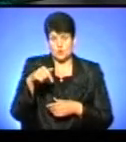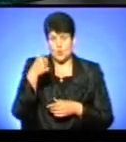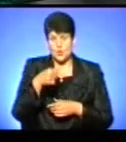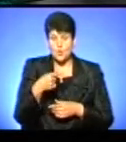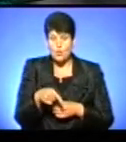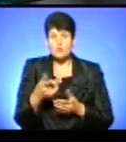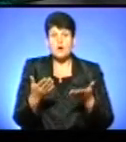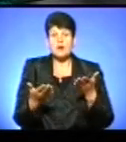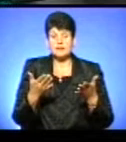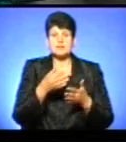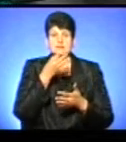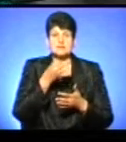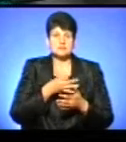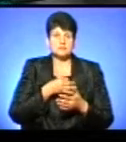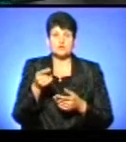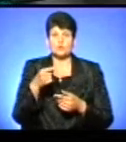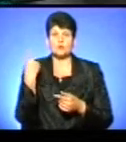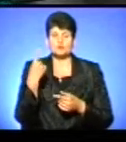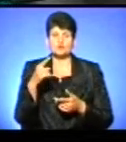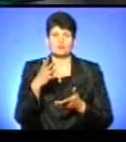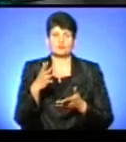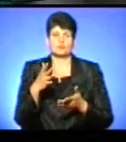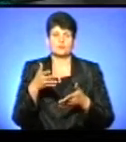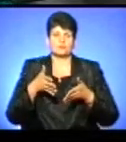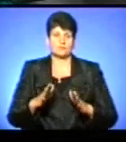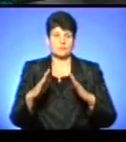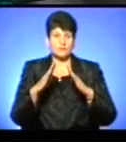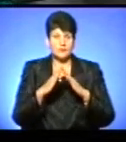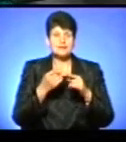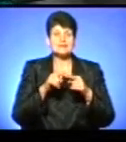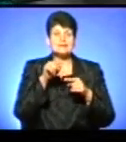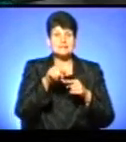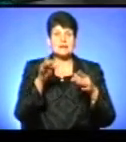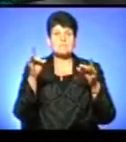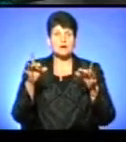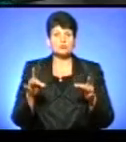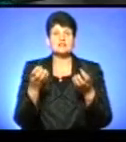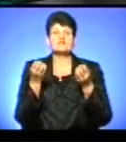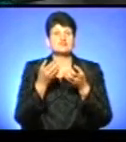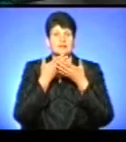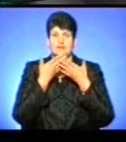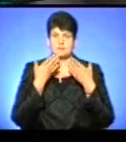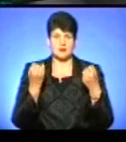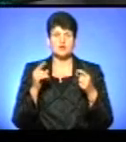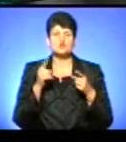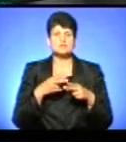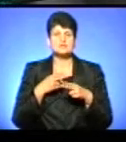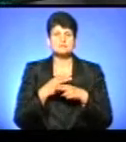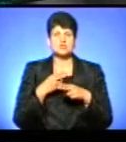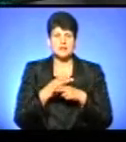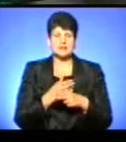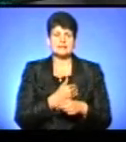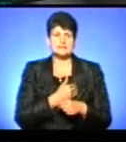цього року, але, як нам повідомили у Тернопільському обласному перинатальному центрі, таких пакунків ще немає. Що завадило